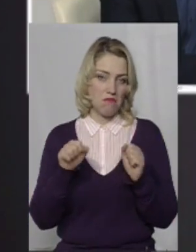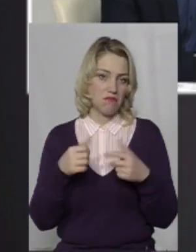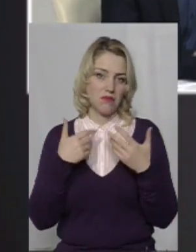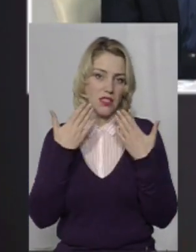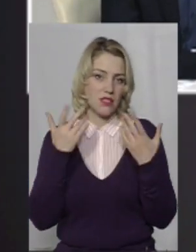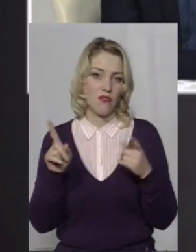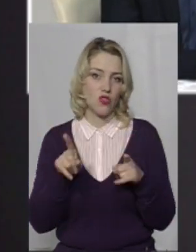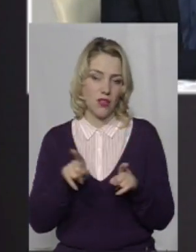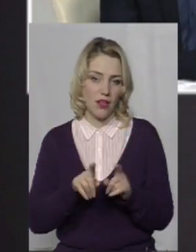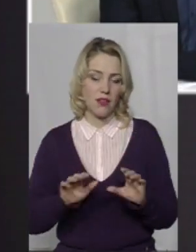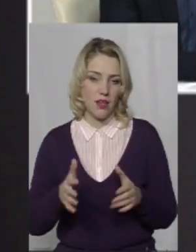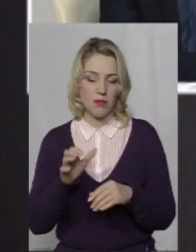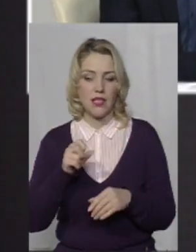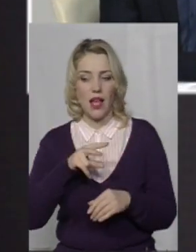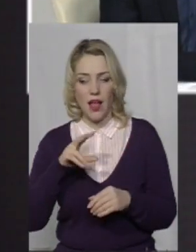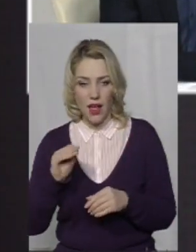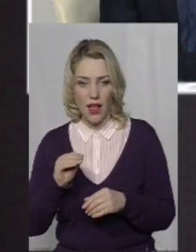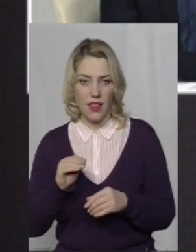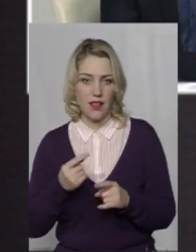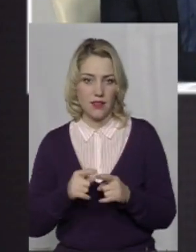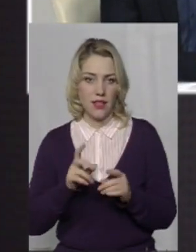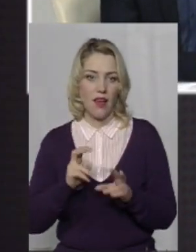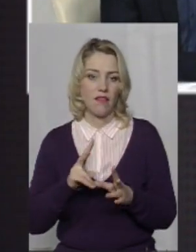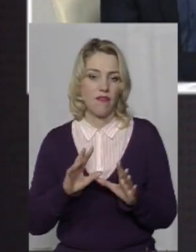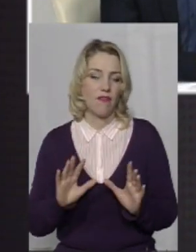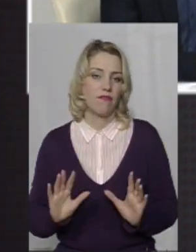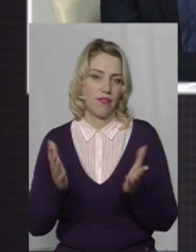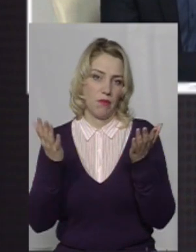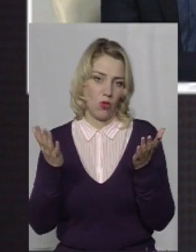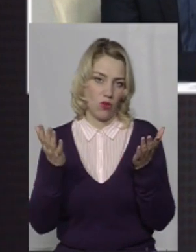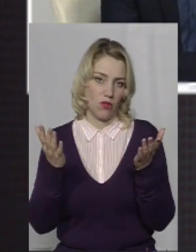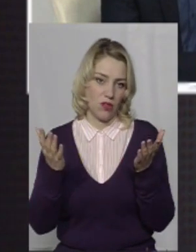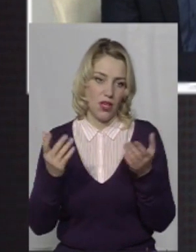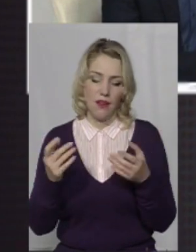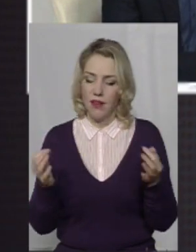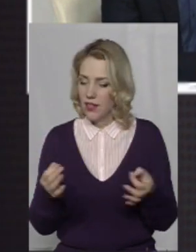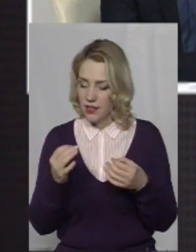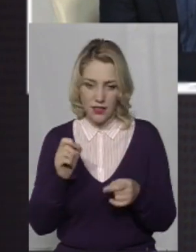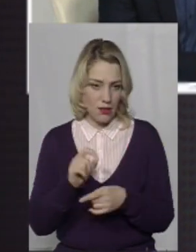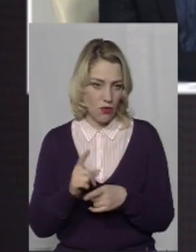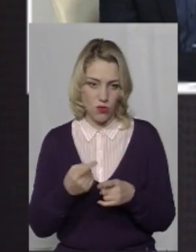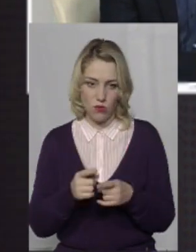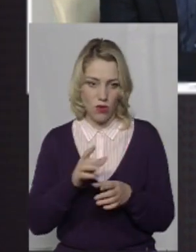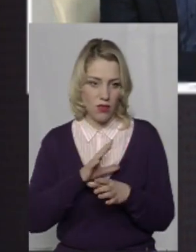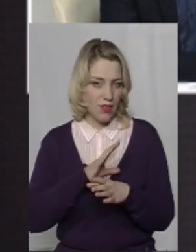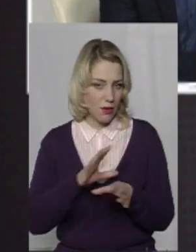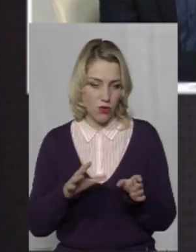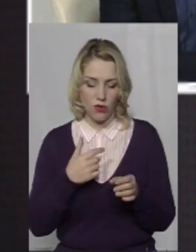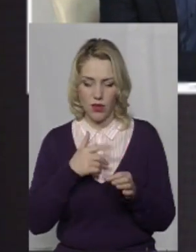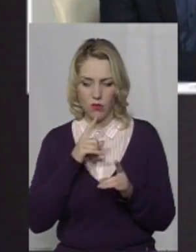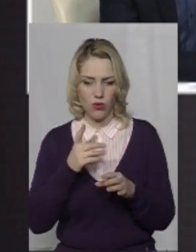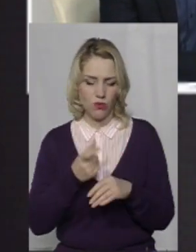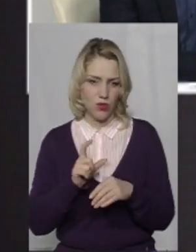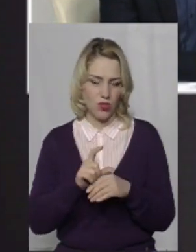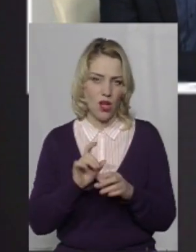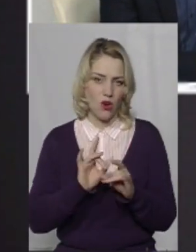трапиться. Але ж, діло випадку і ніякої замовності в цьому не було. Я не буду далі розповідати про